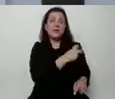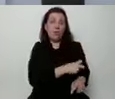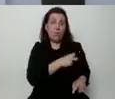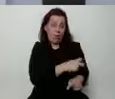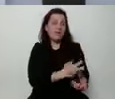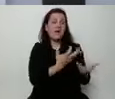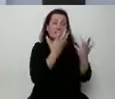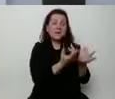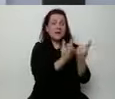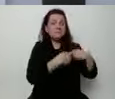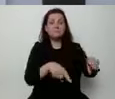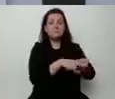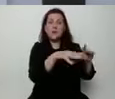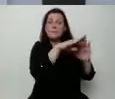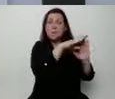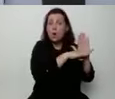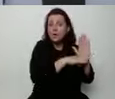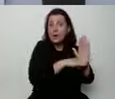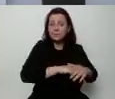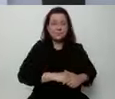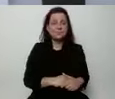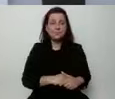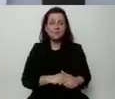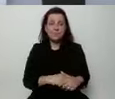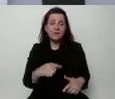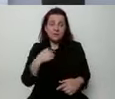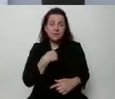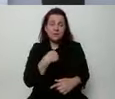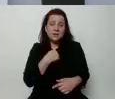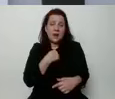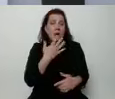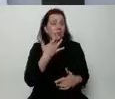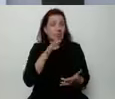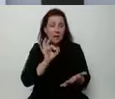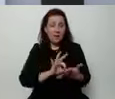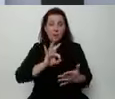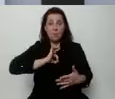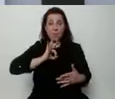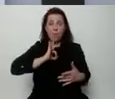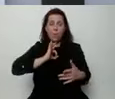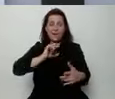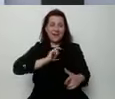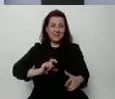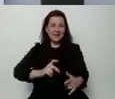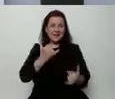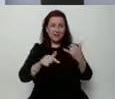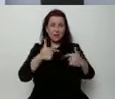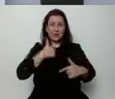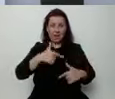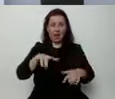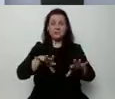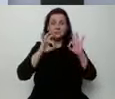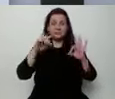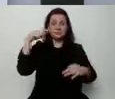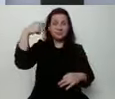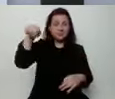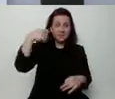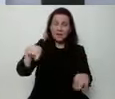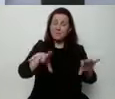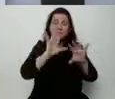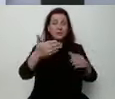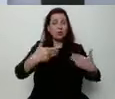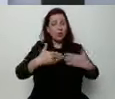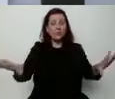program. Przede wszystkim gwarantuję to, że moja kancelaria, jeżeli zostanę prezydentem Rzeczpospolitej, będzie otwarta dla wszystkich.